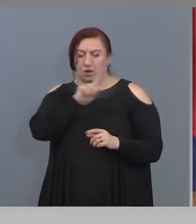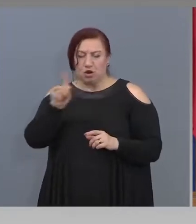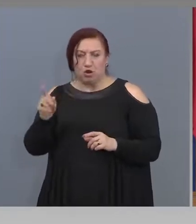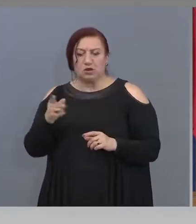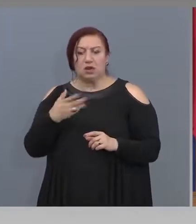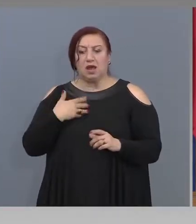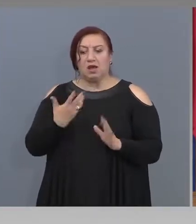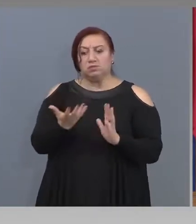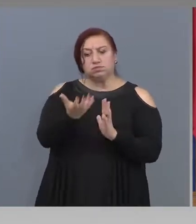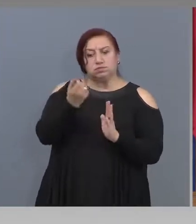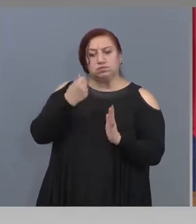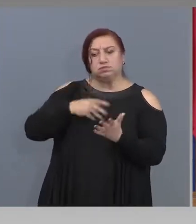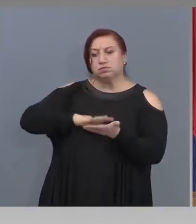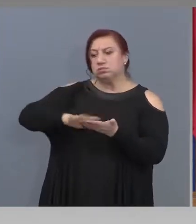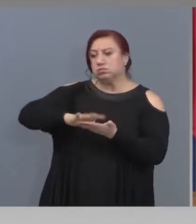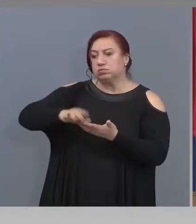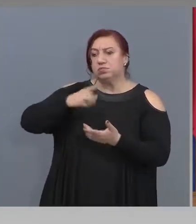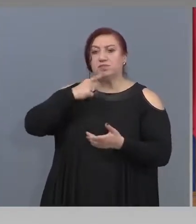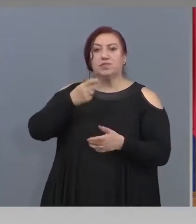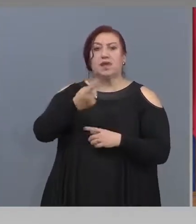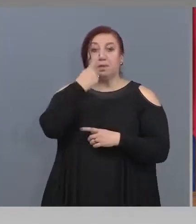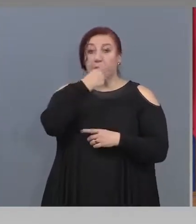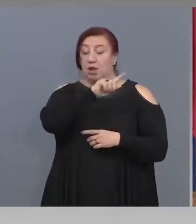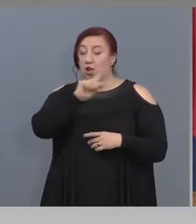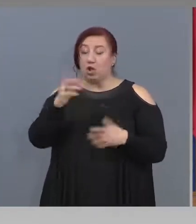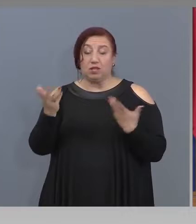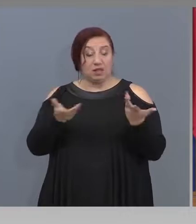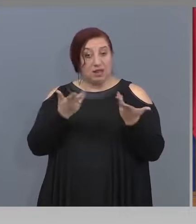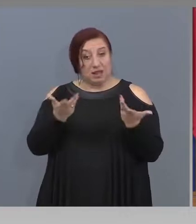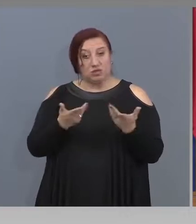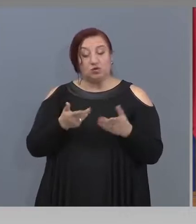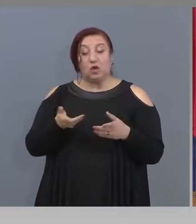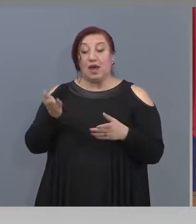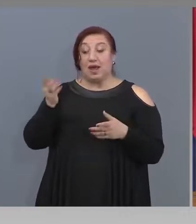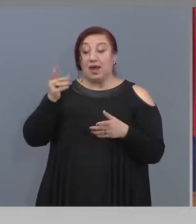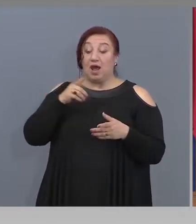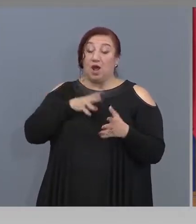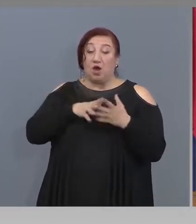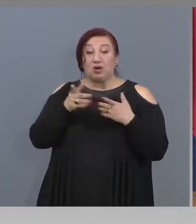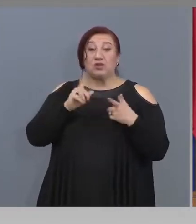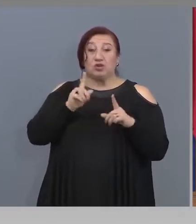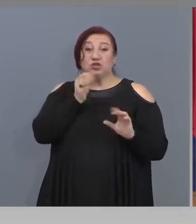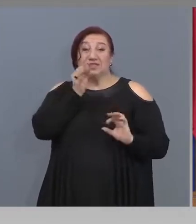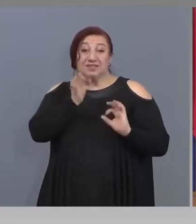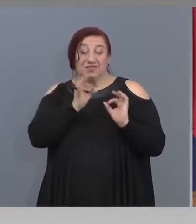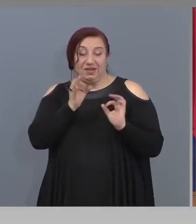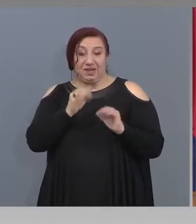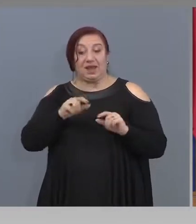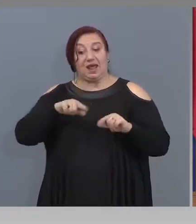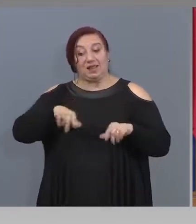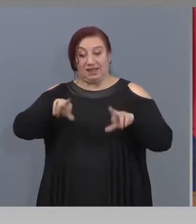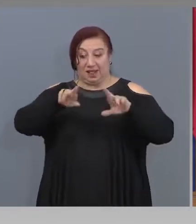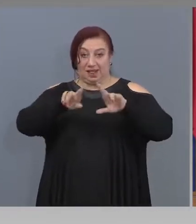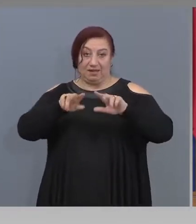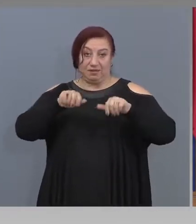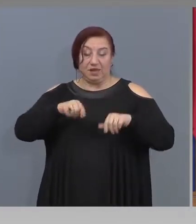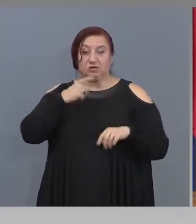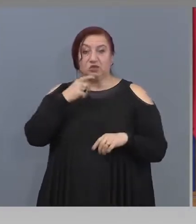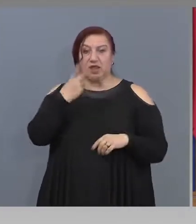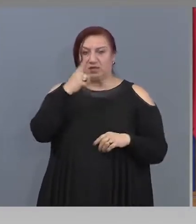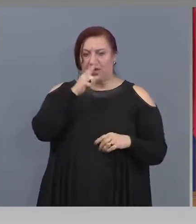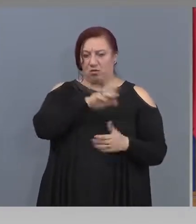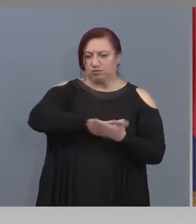хората не бяха свикнали изведнъж повече възможности и така. Тази година се надявам, че двата милиона ще се освоят, което